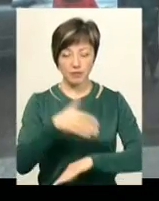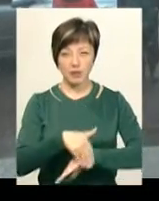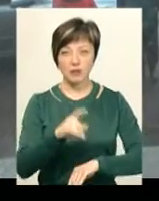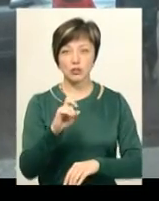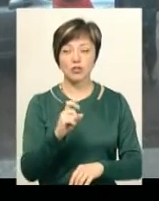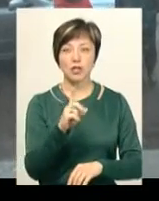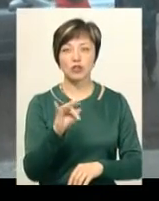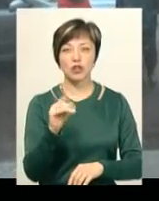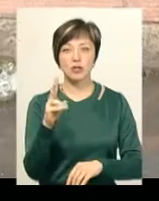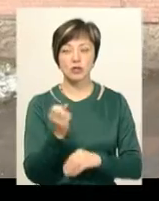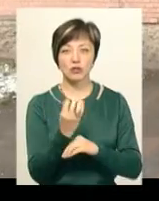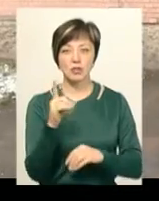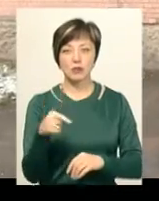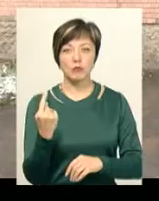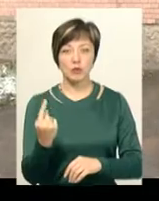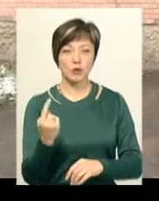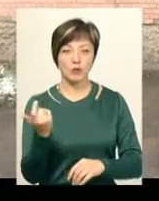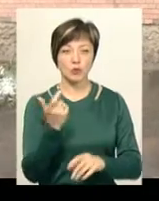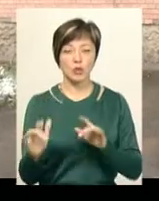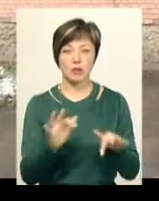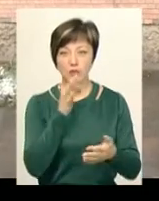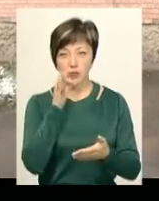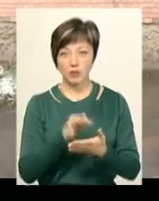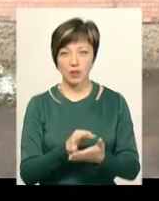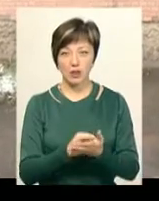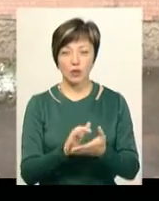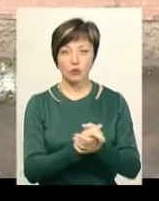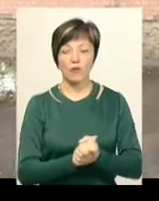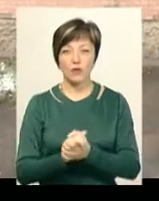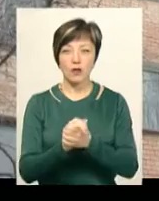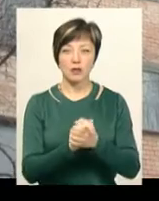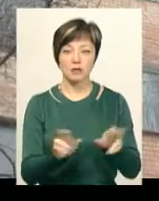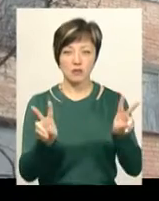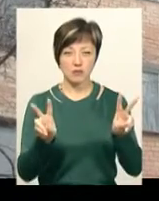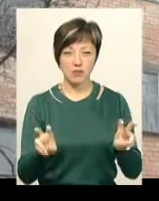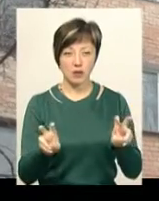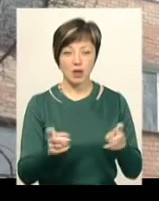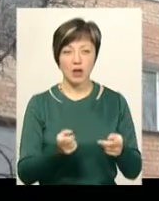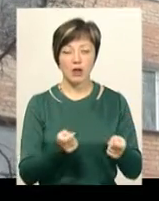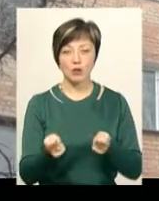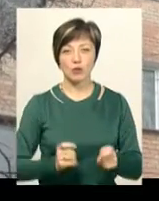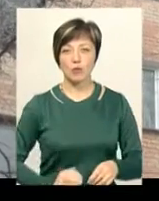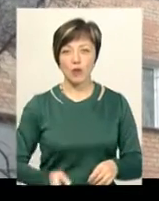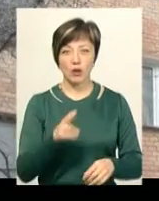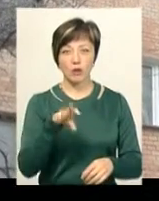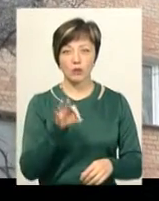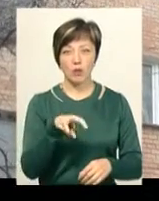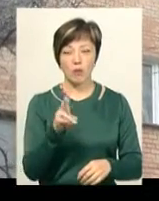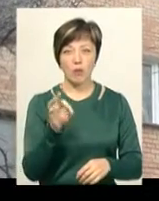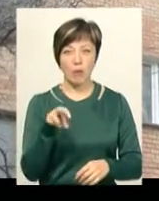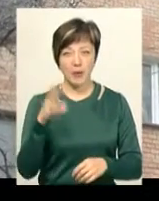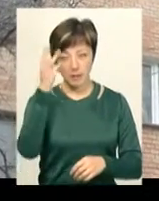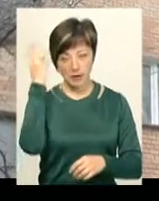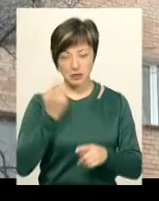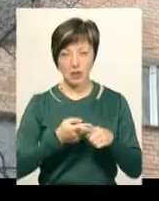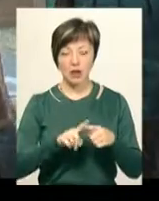Зарічанська 14 дріб 1 А за господарську діяльність відповідає товариство з обмеженою відповідальністю керуюча компанія «Домком Хмельницький». Про